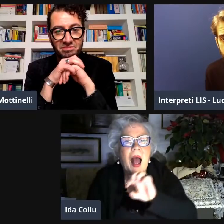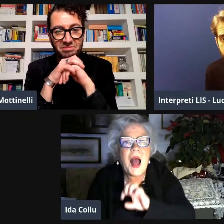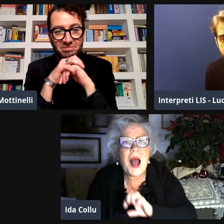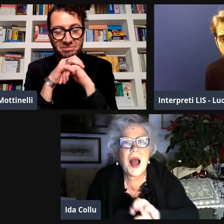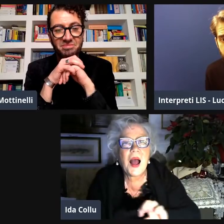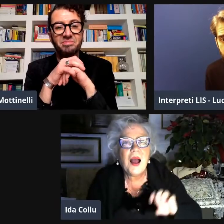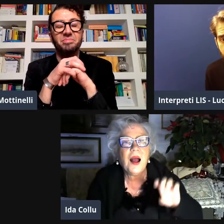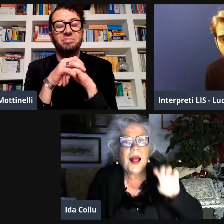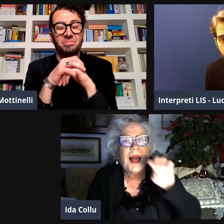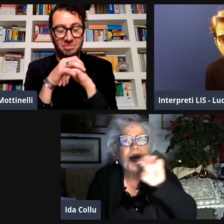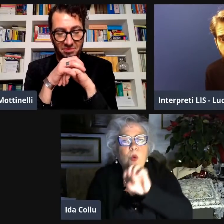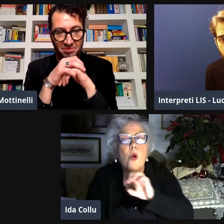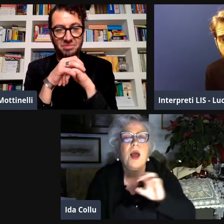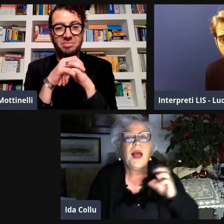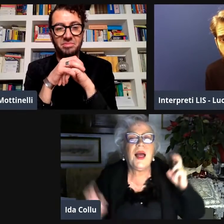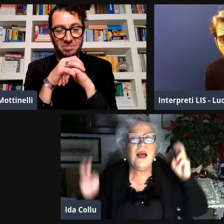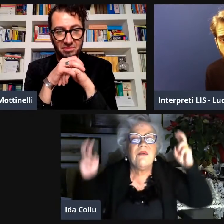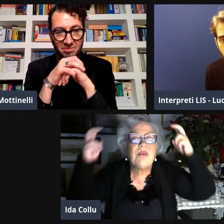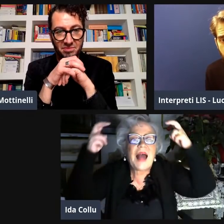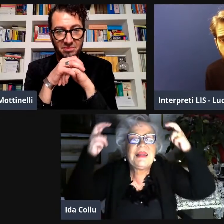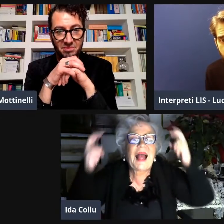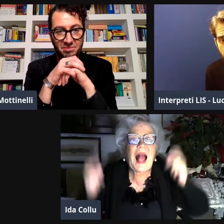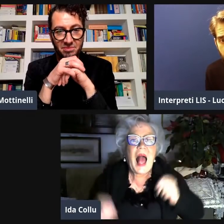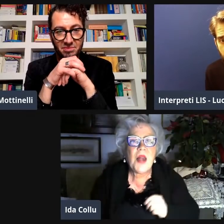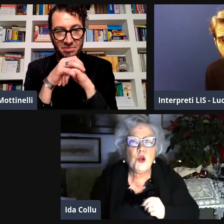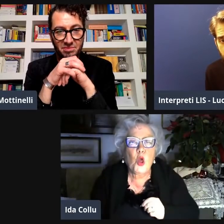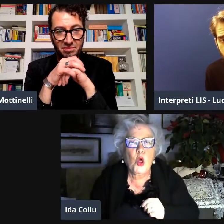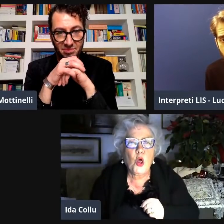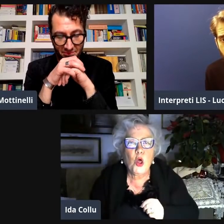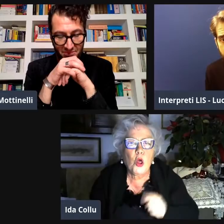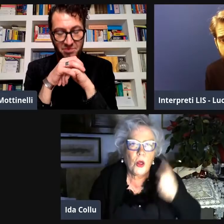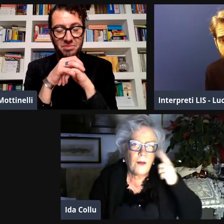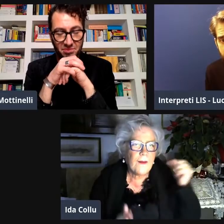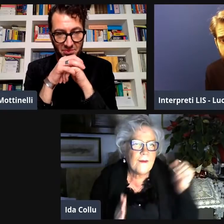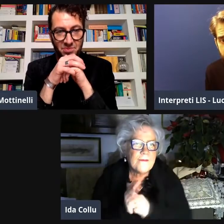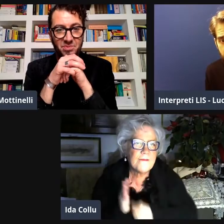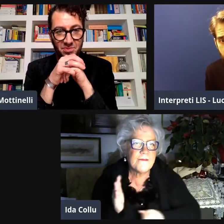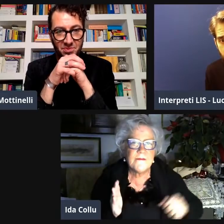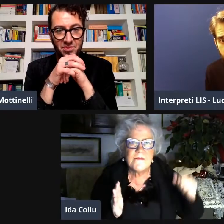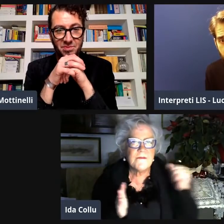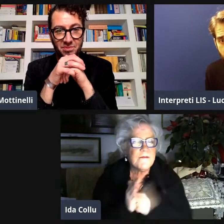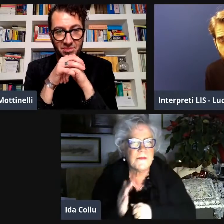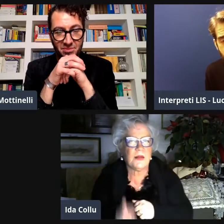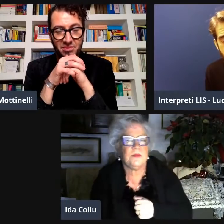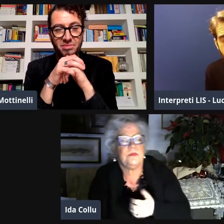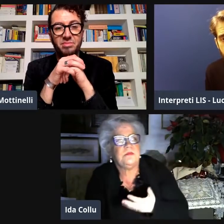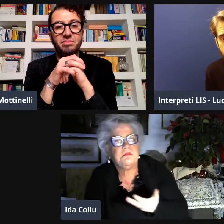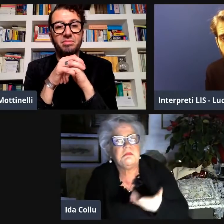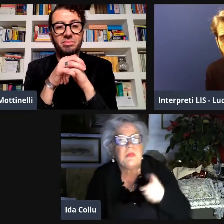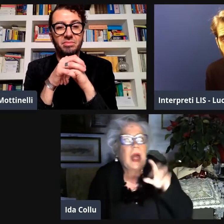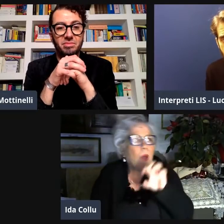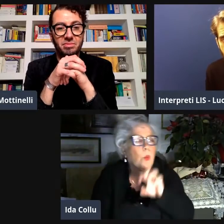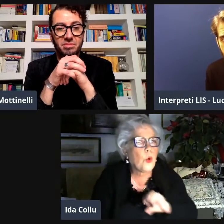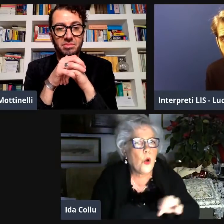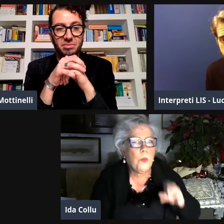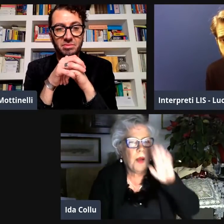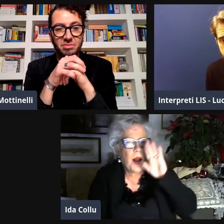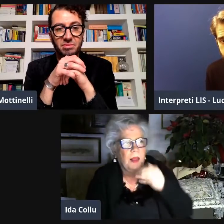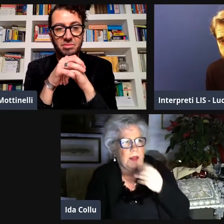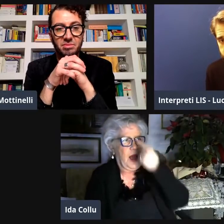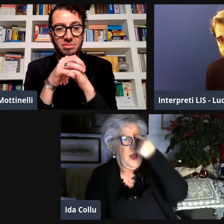chi si impuntava proprio l'Europa l'Europa e il Vaticano erano